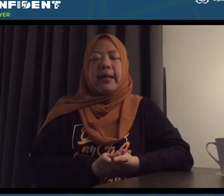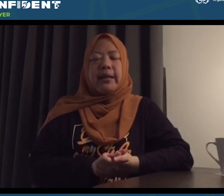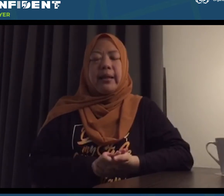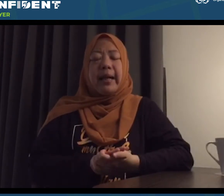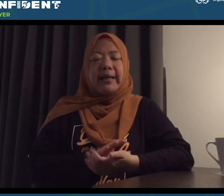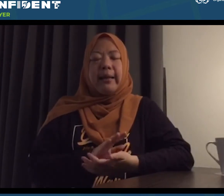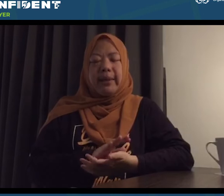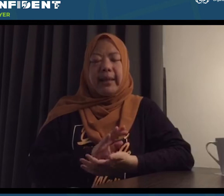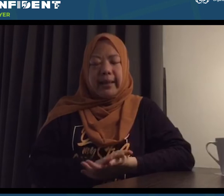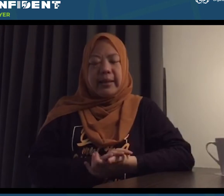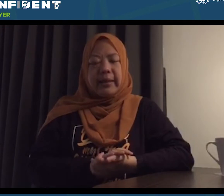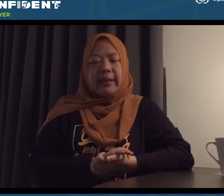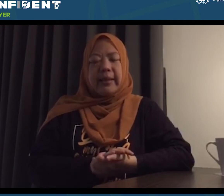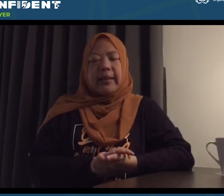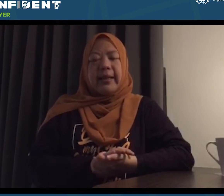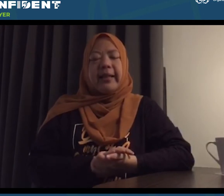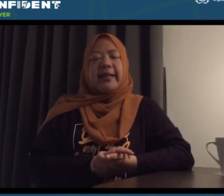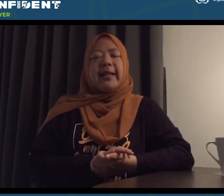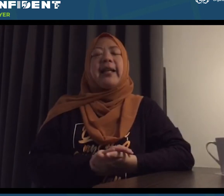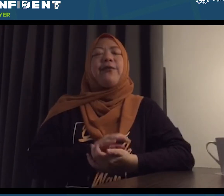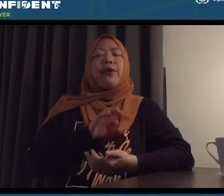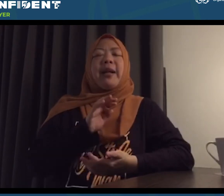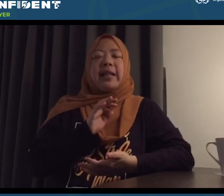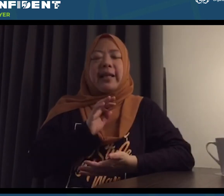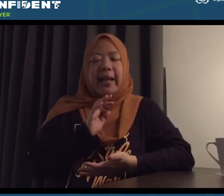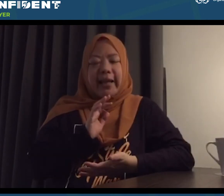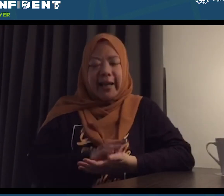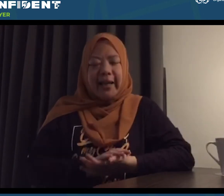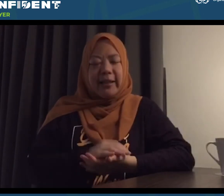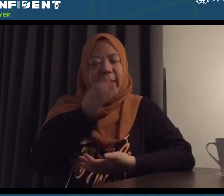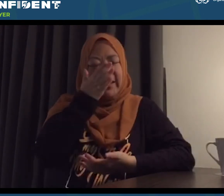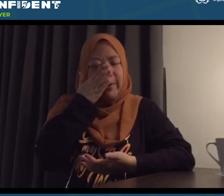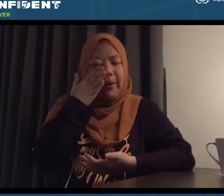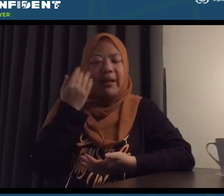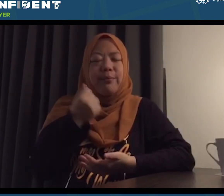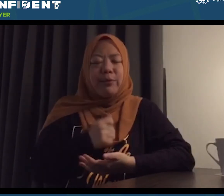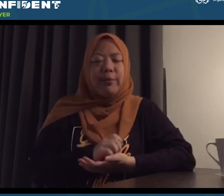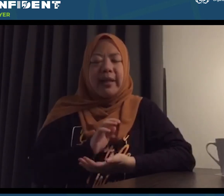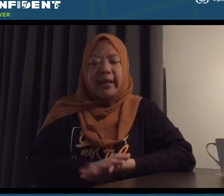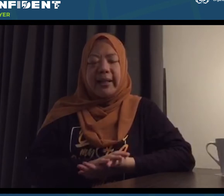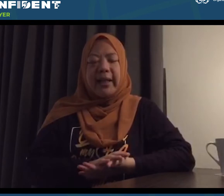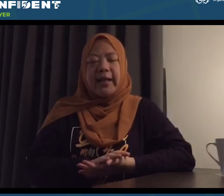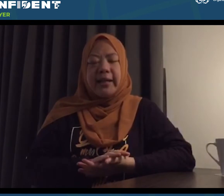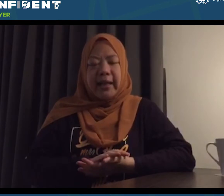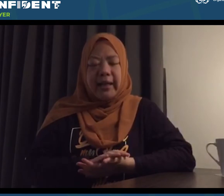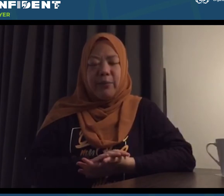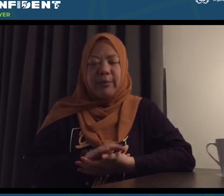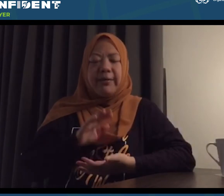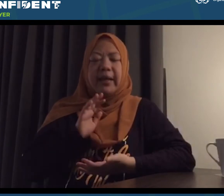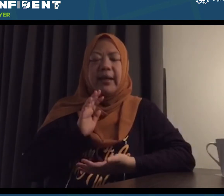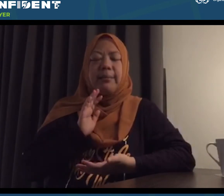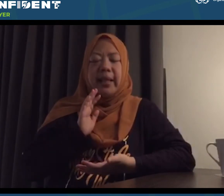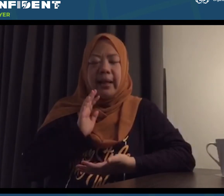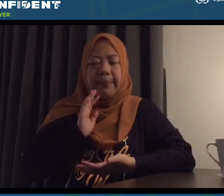dengan disabilitas. Sekian informasi dari saya. Terima kasih Bapak dan Ibu mau mendengar keterangan dari saya.